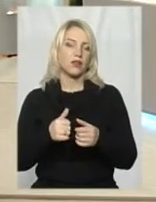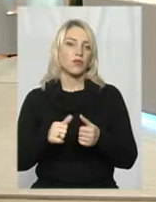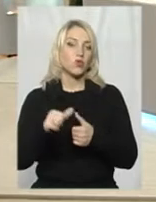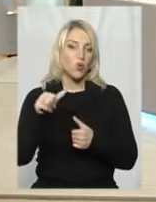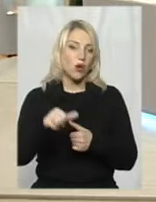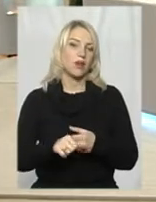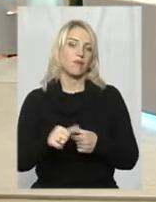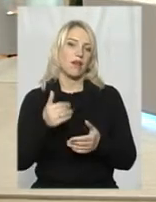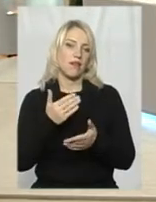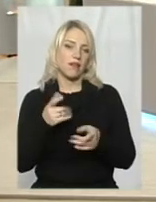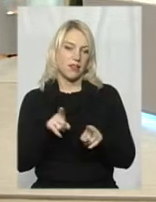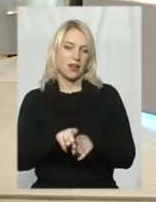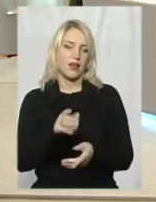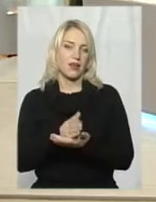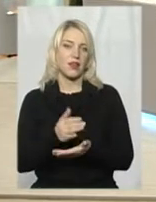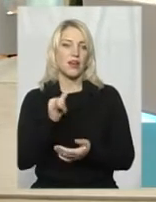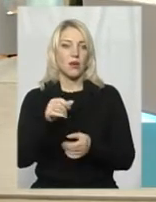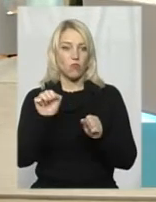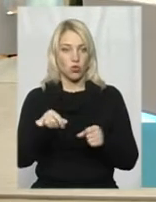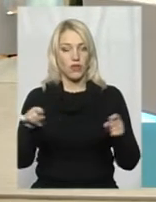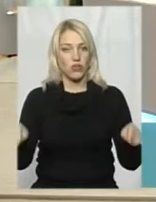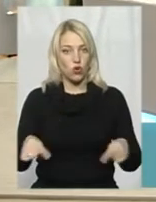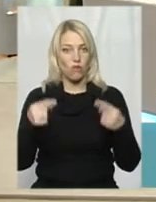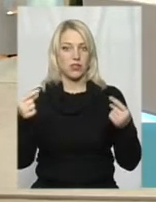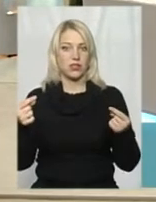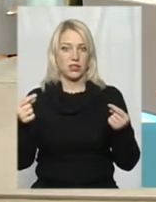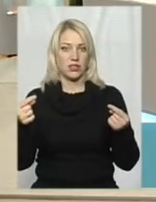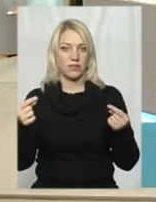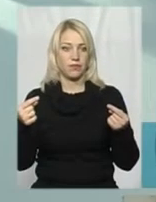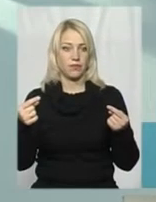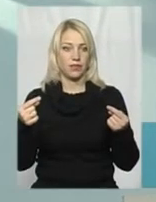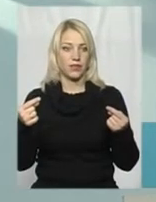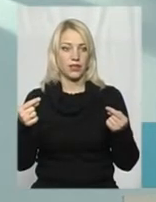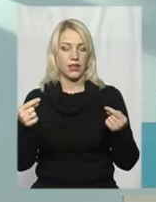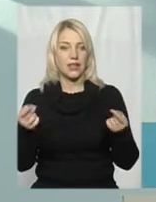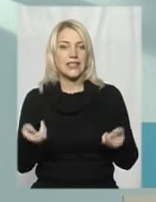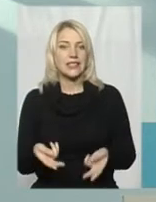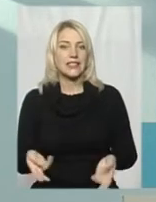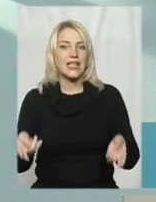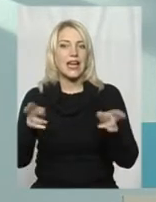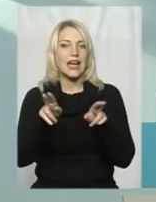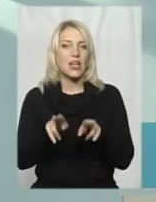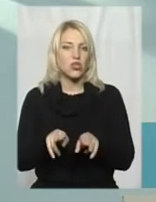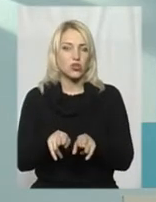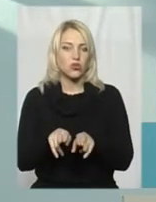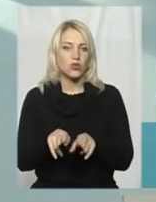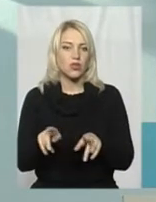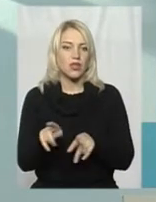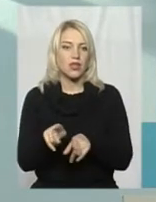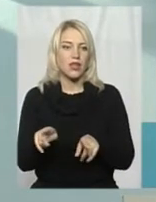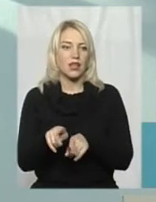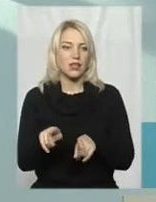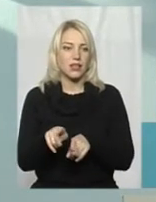таке є, можна відновити зрешток, які добувають